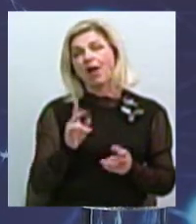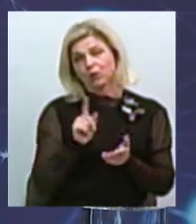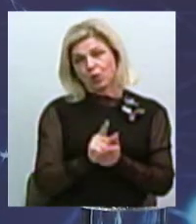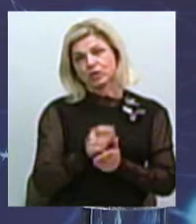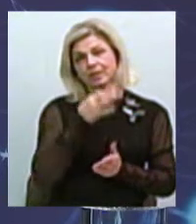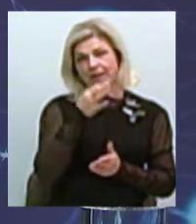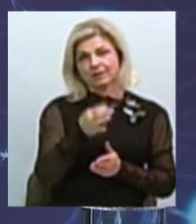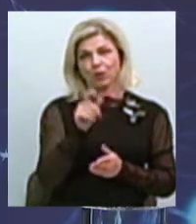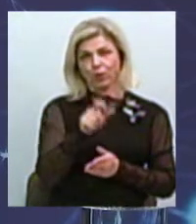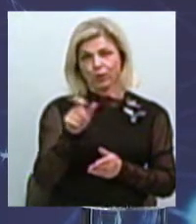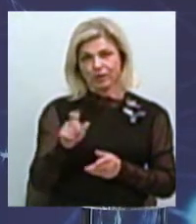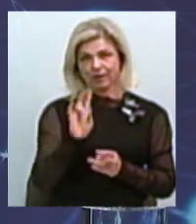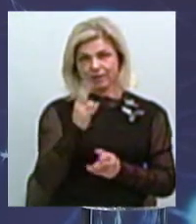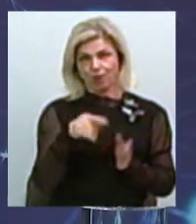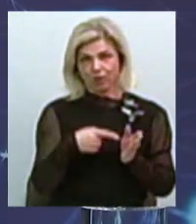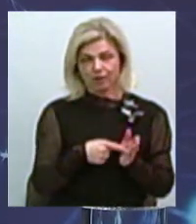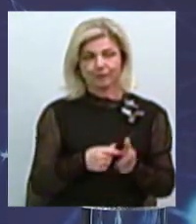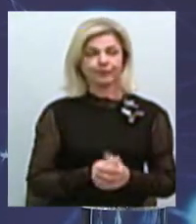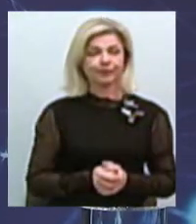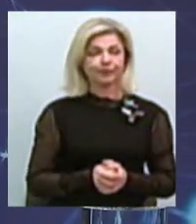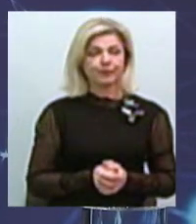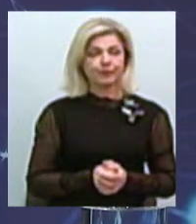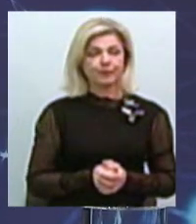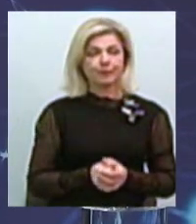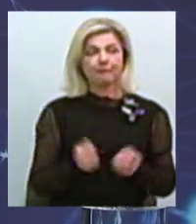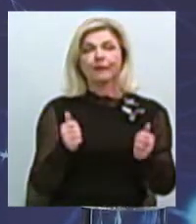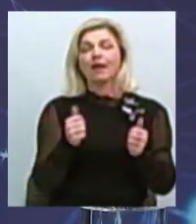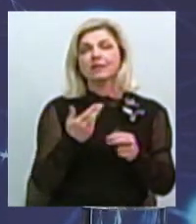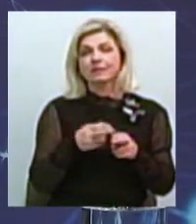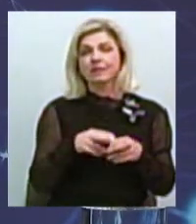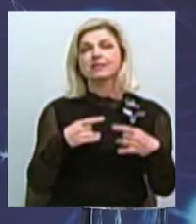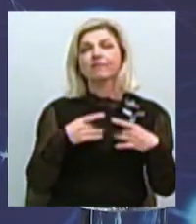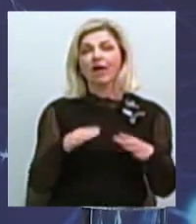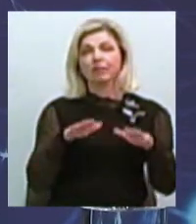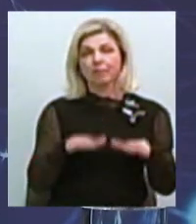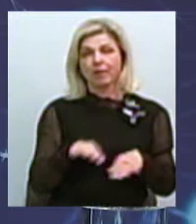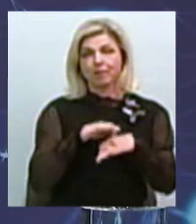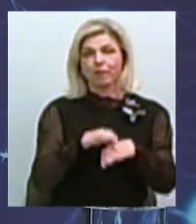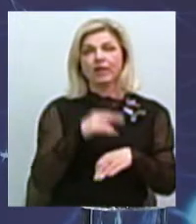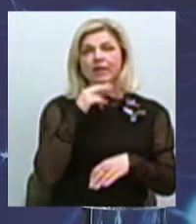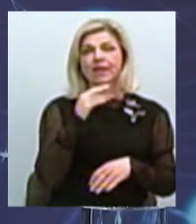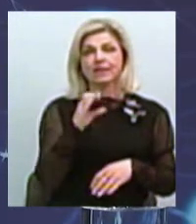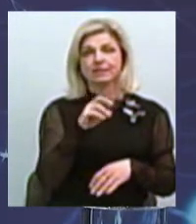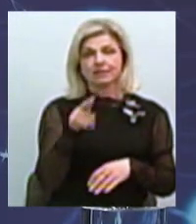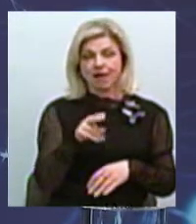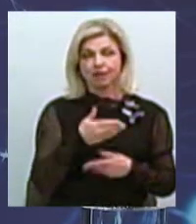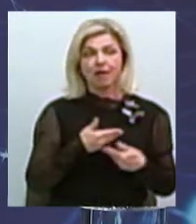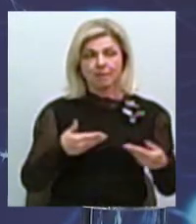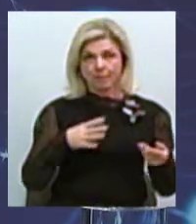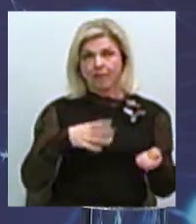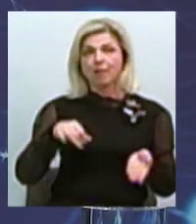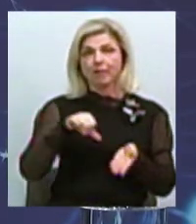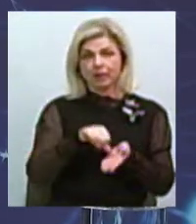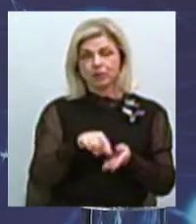присутній. Це свято проходило біля пам'ятки археології Дикий сад. Ми були присутні, також